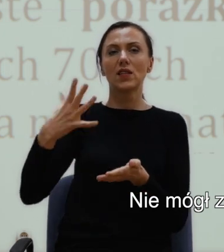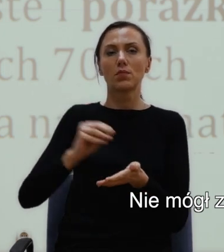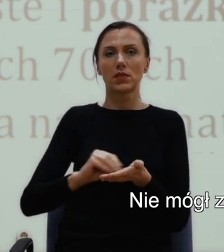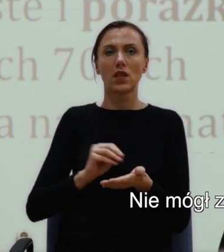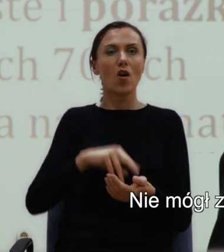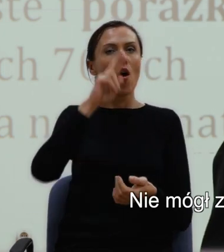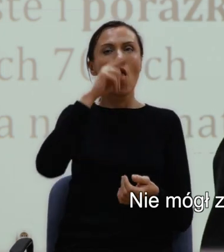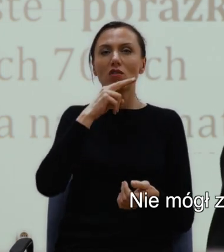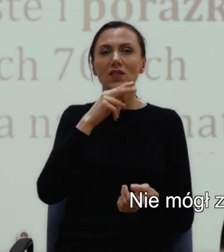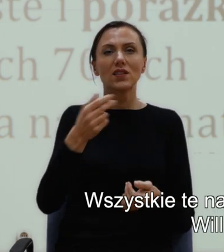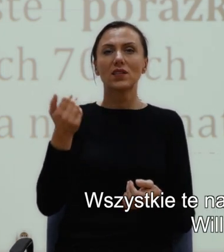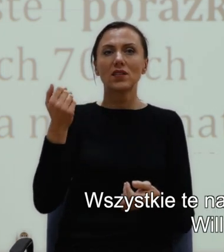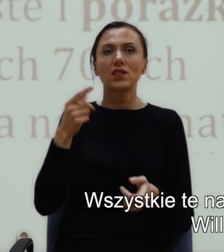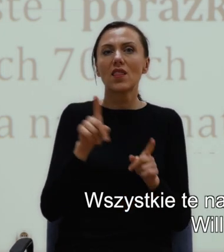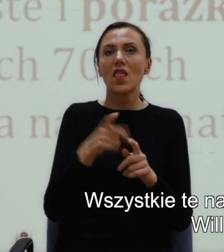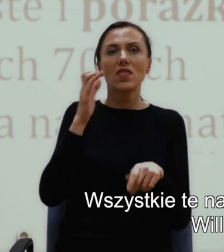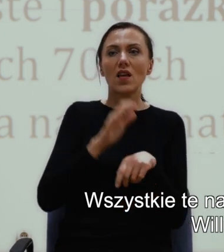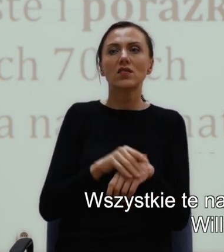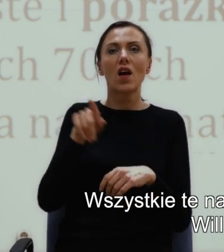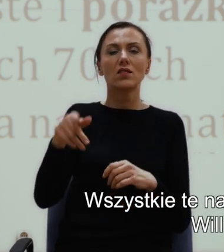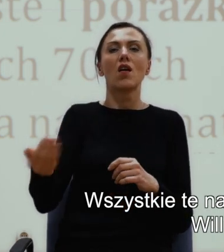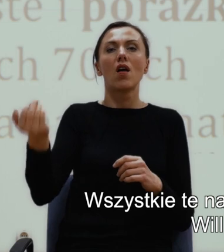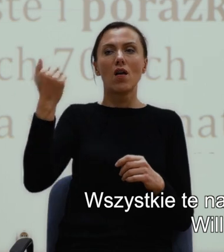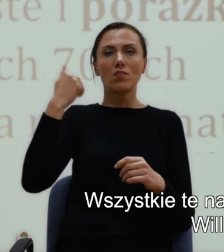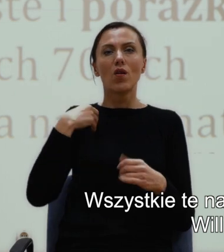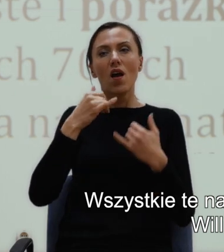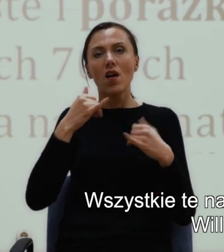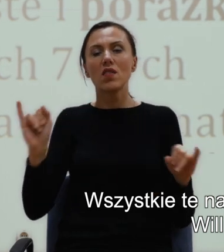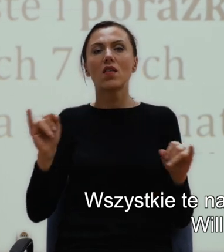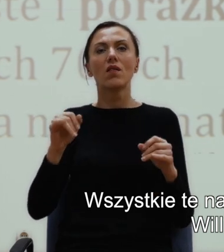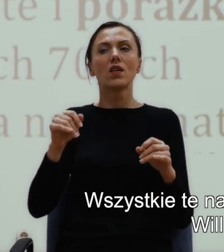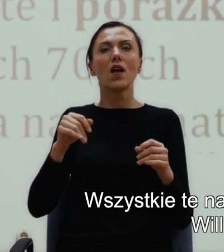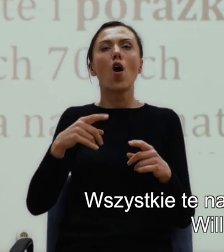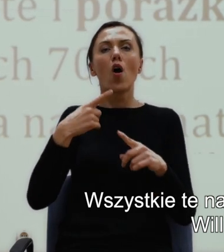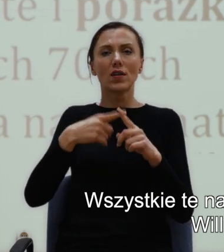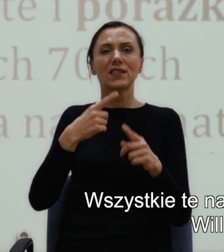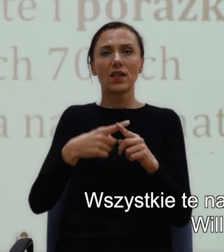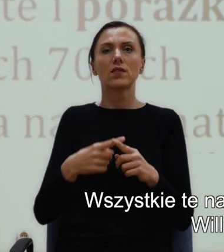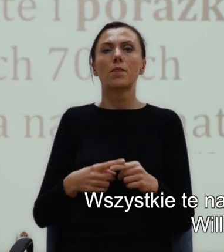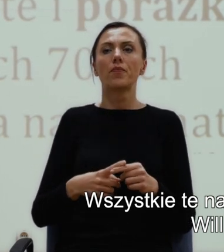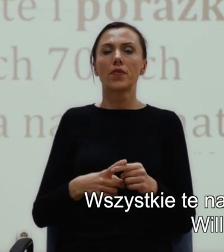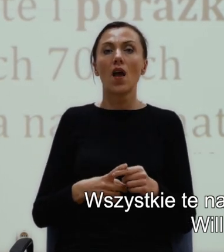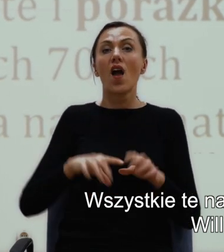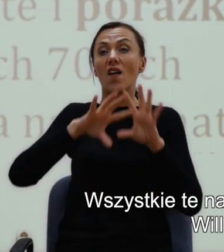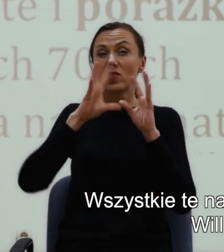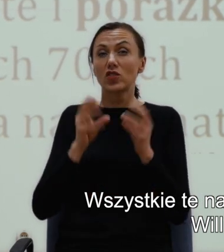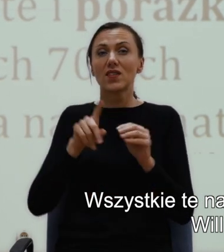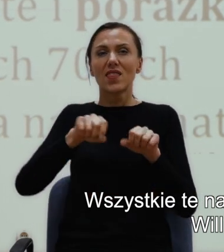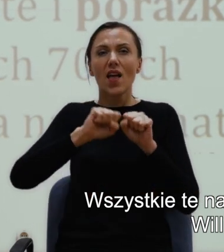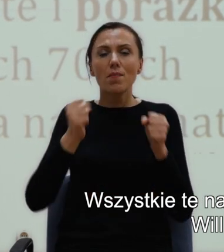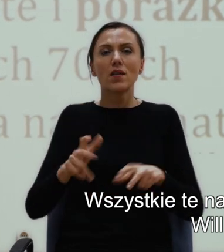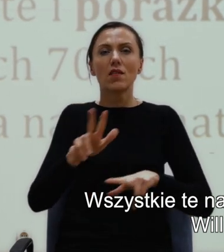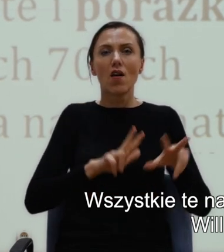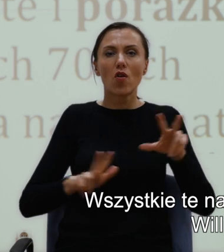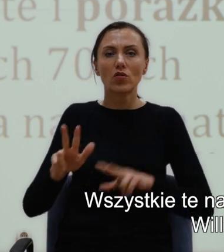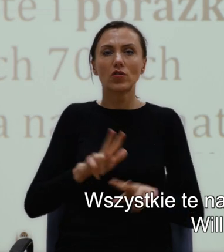seksualnej. Wszystkie te napięcia rodzinne związane z